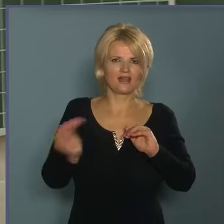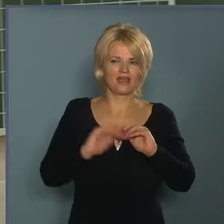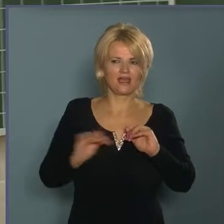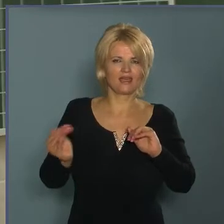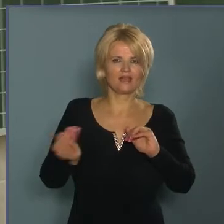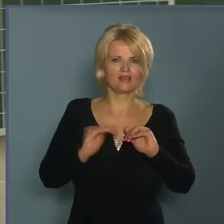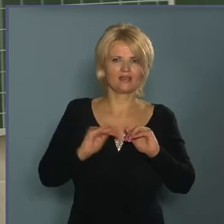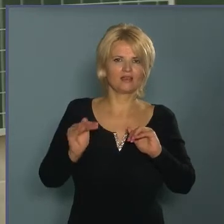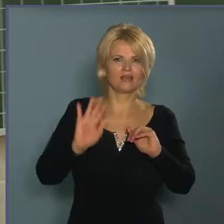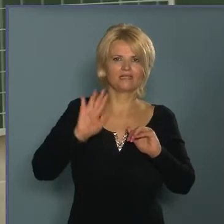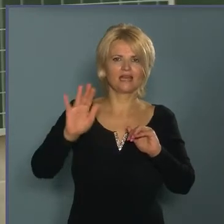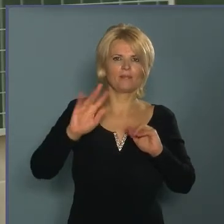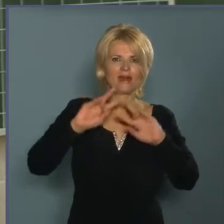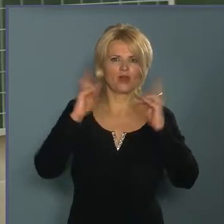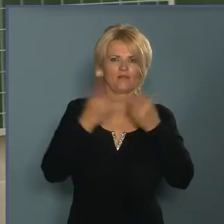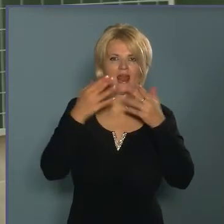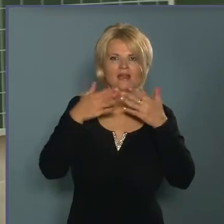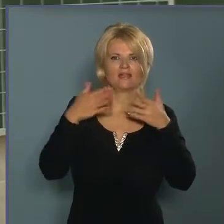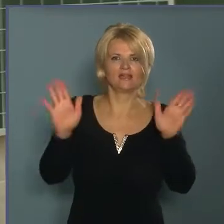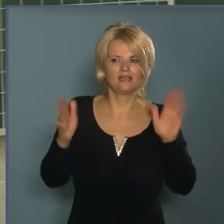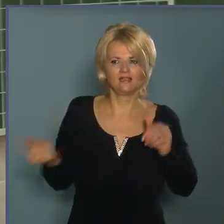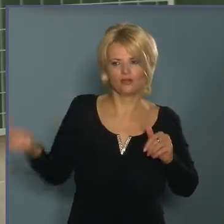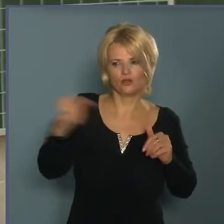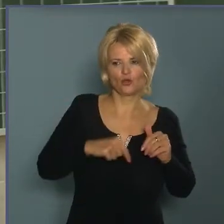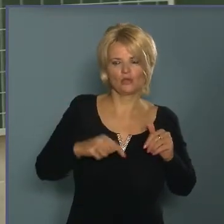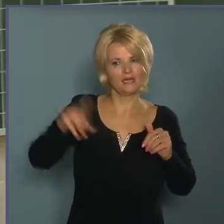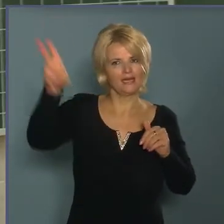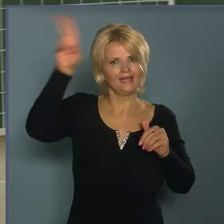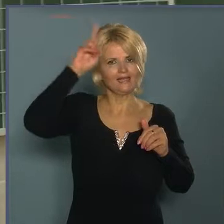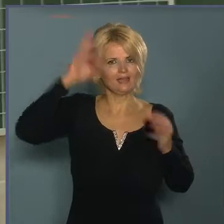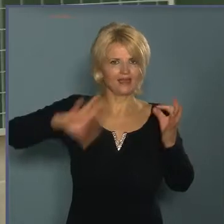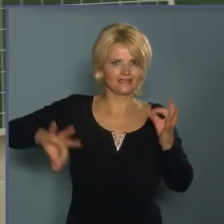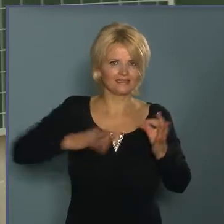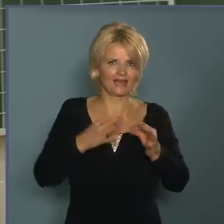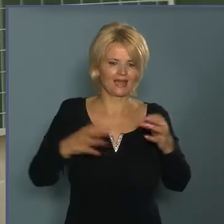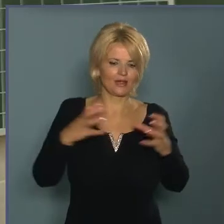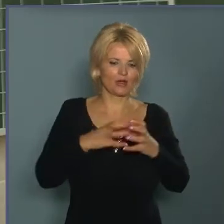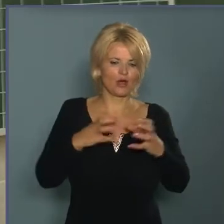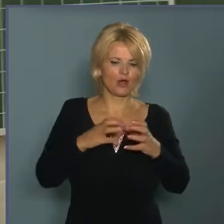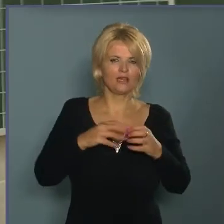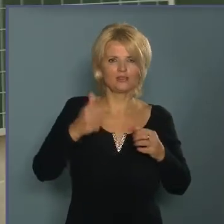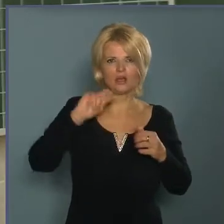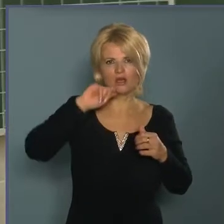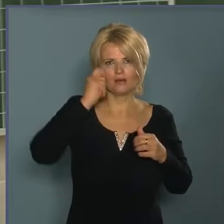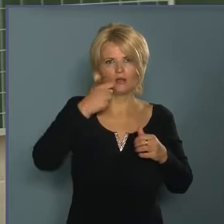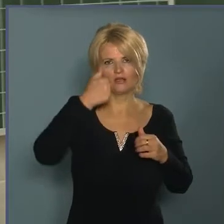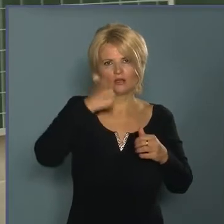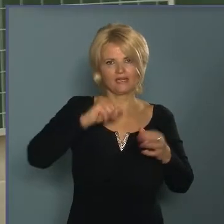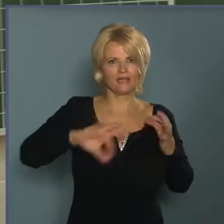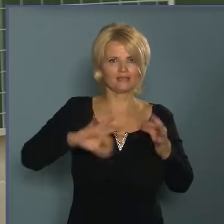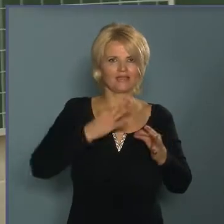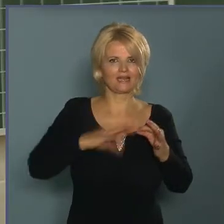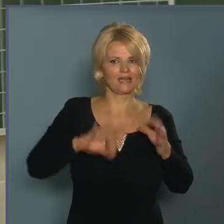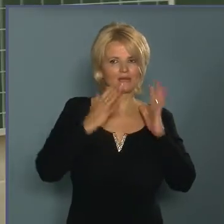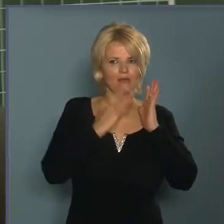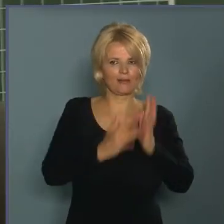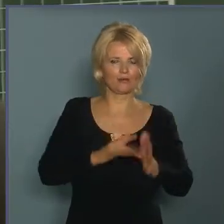számára is a világot, ide érkezik egy neves zenekar, és egy nagyszerű program keretében a magyar népzenét meg tudjuk mutatni